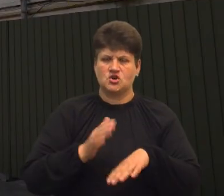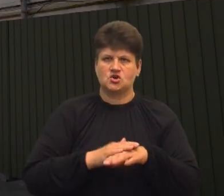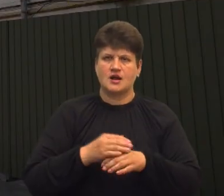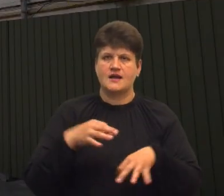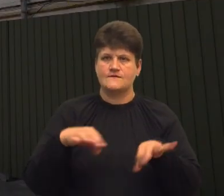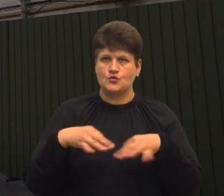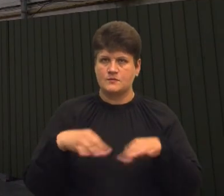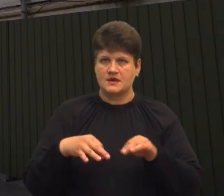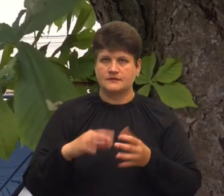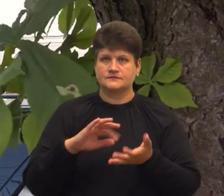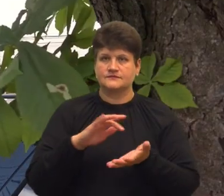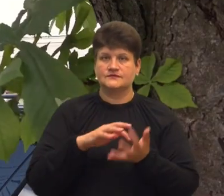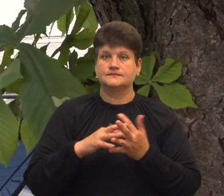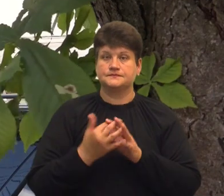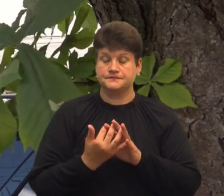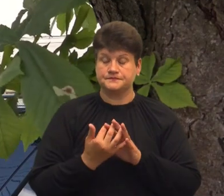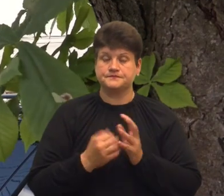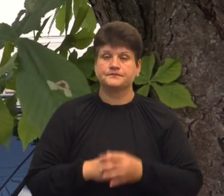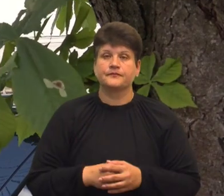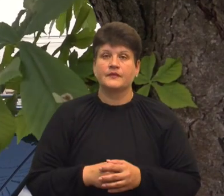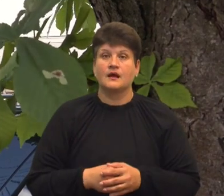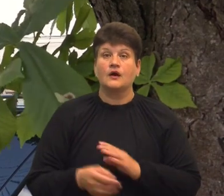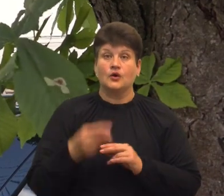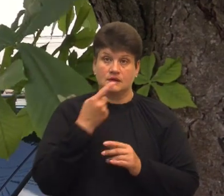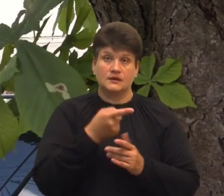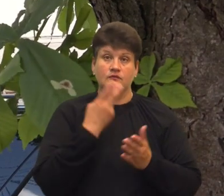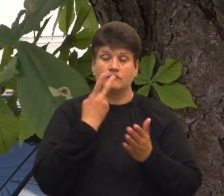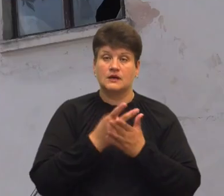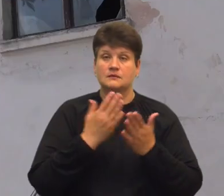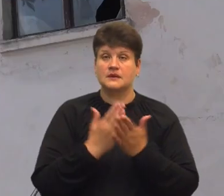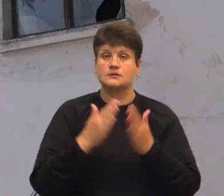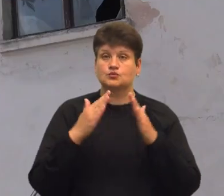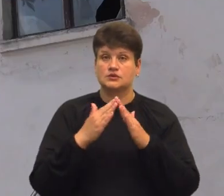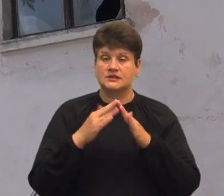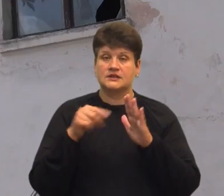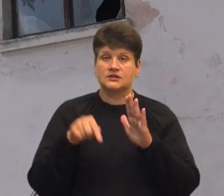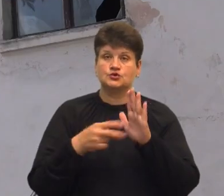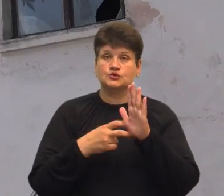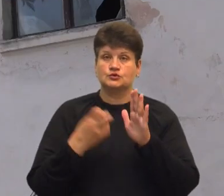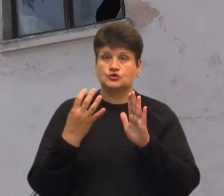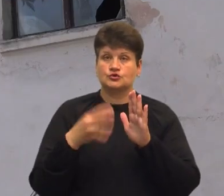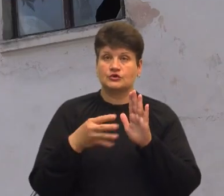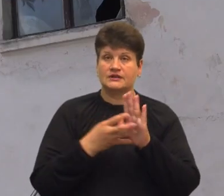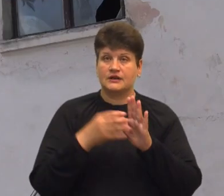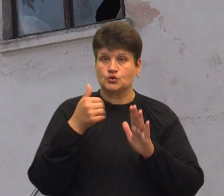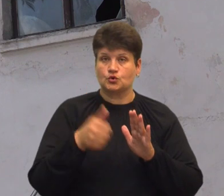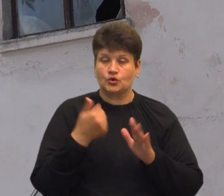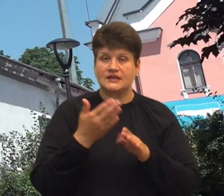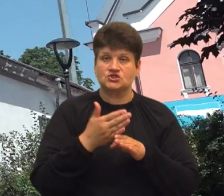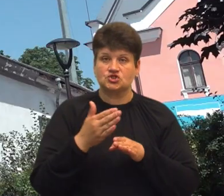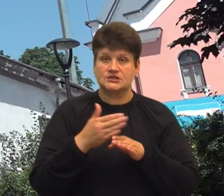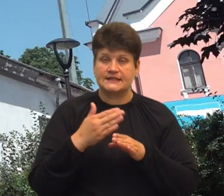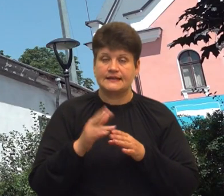Такий вигляд має сьогодні будівля колишнього монастиря домініканців 1749 року, яка є частиною